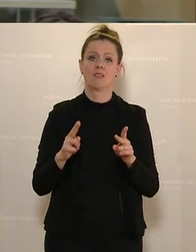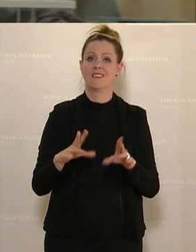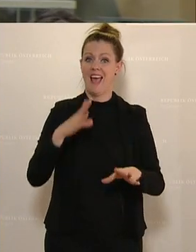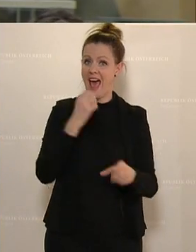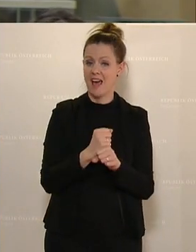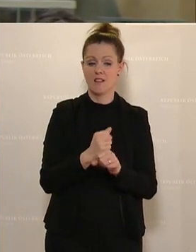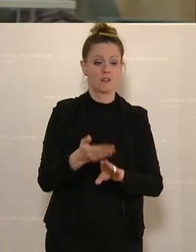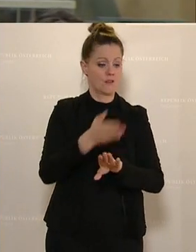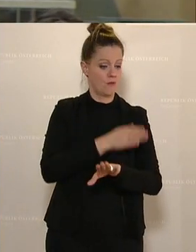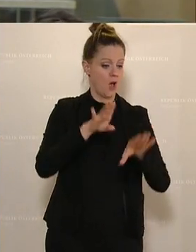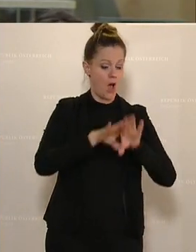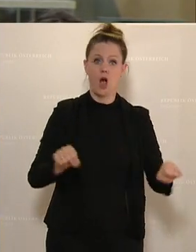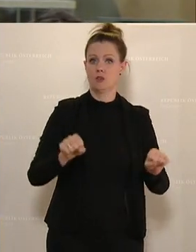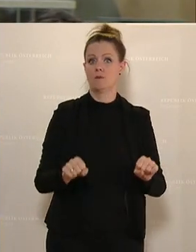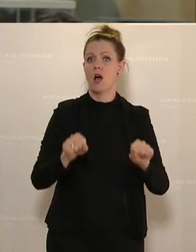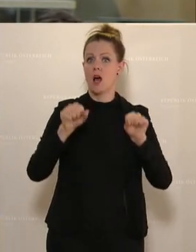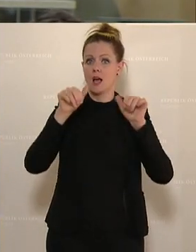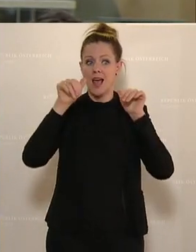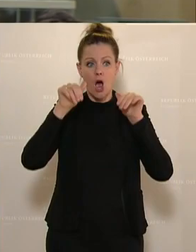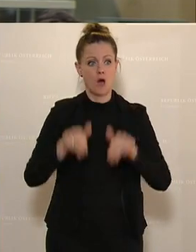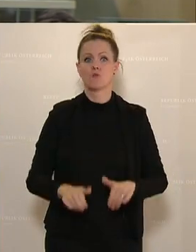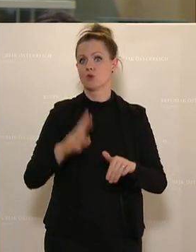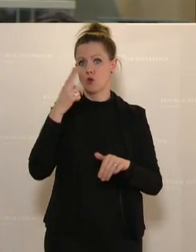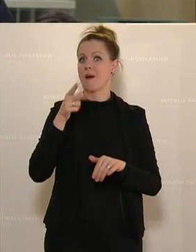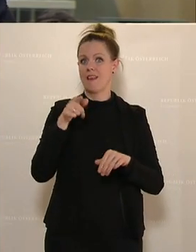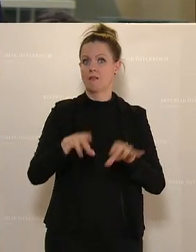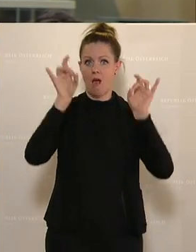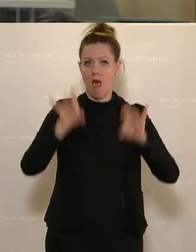ausgemacht wird, dann müssen wir uns ernsthaft überlegen, ob wir von diesem Konsens abgehen.